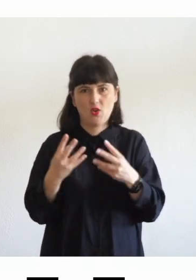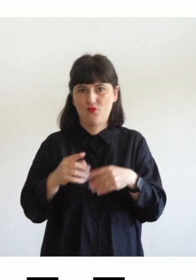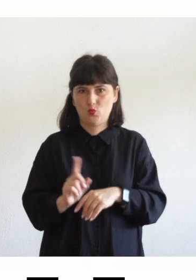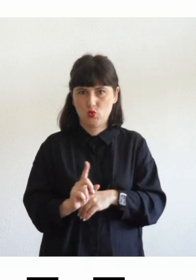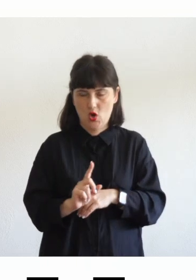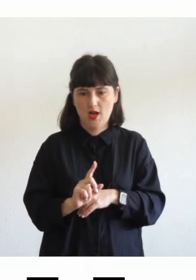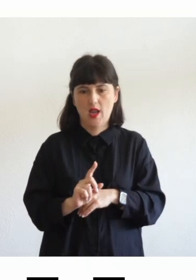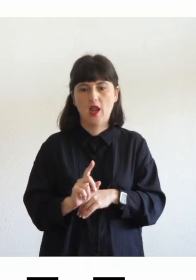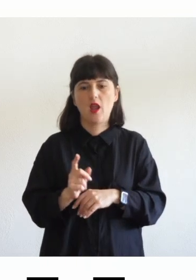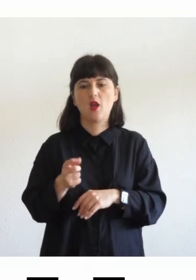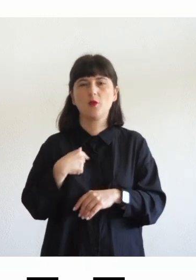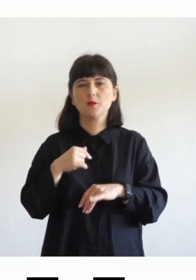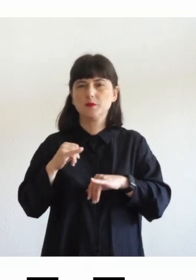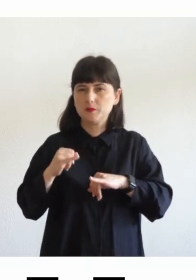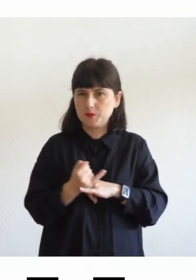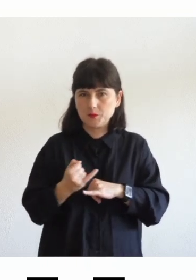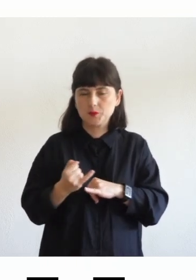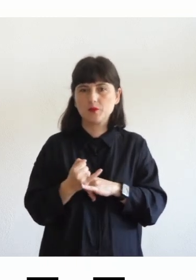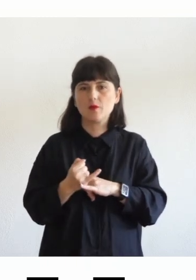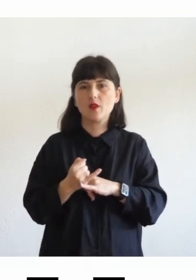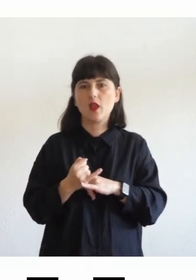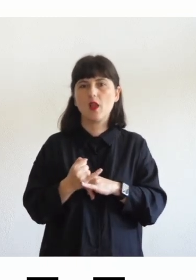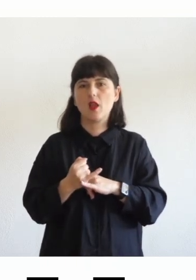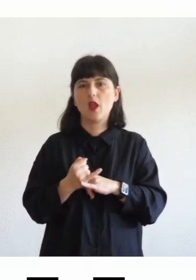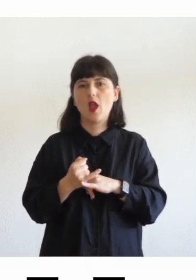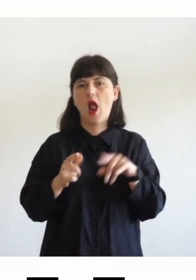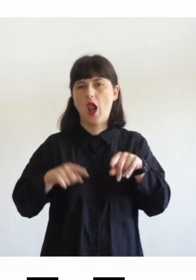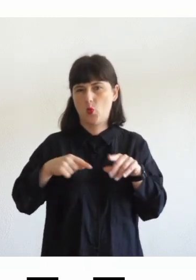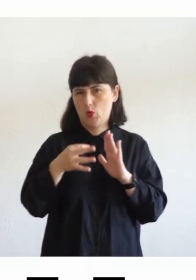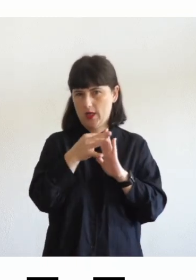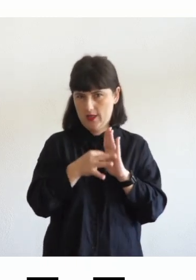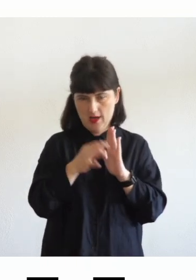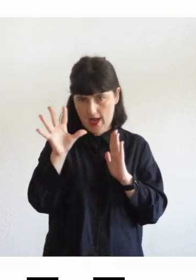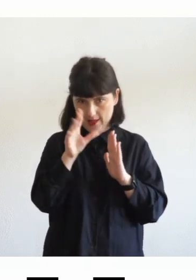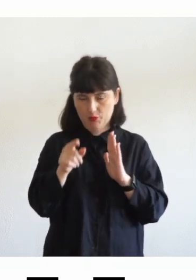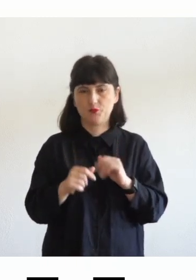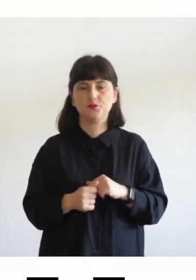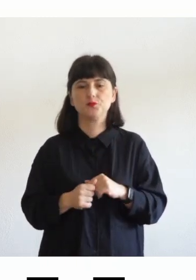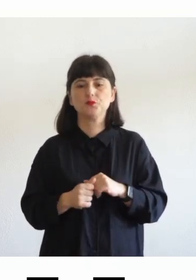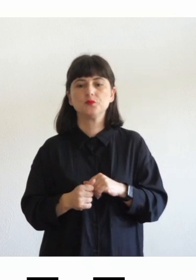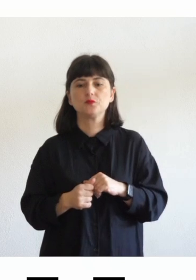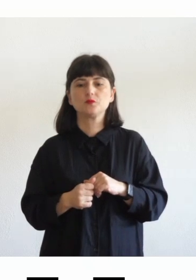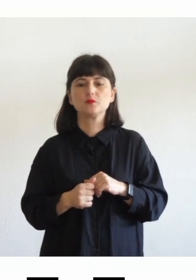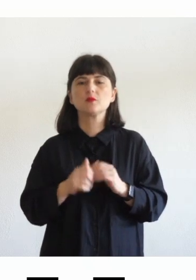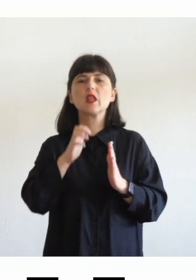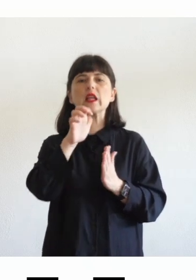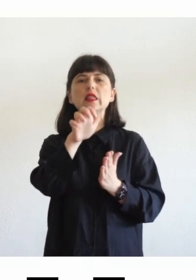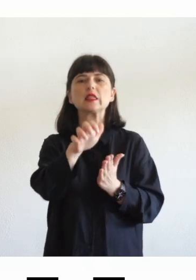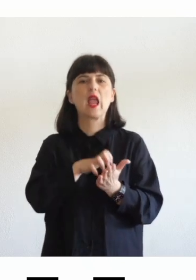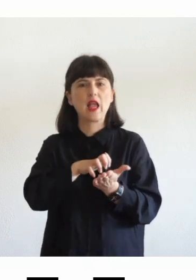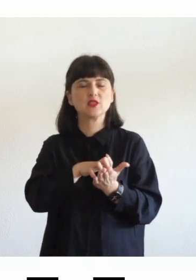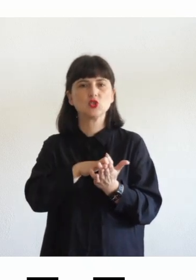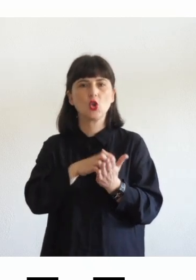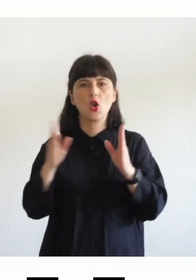entrando nello specifico di alcuni di alcuni criteri per esempio il fatto che il testo non debba essere